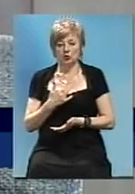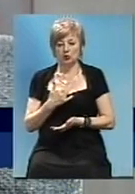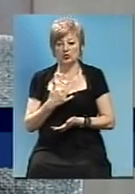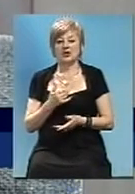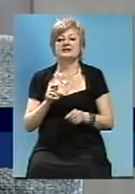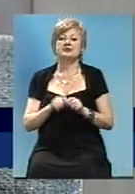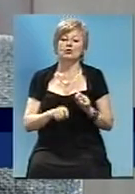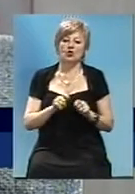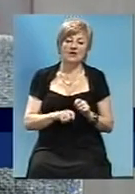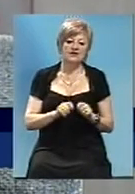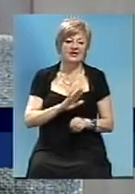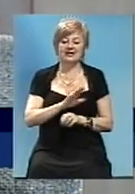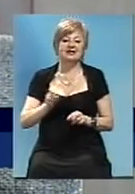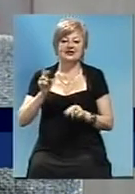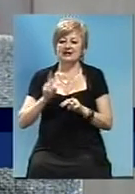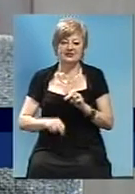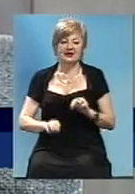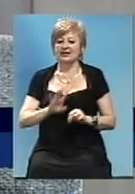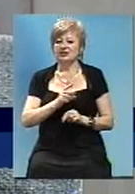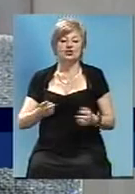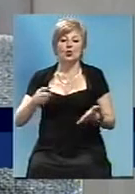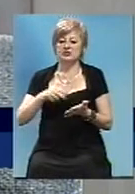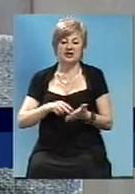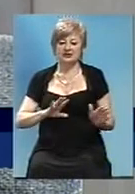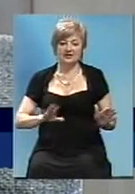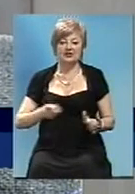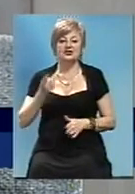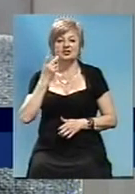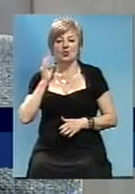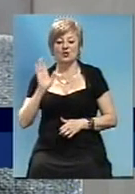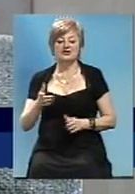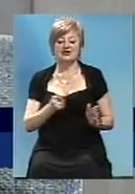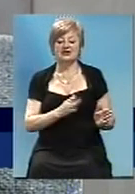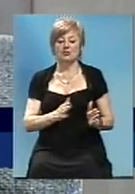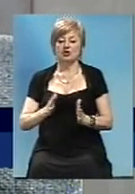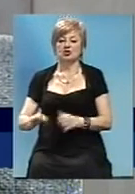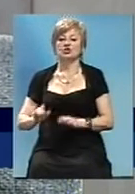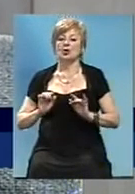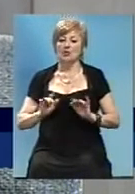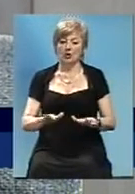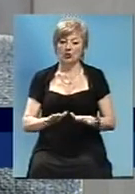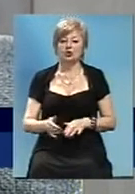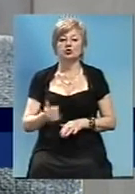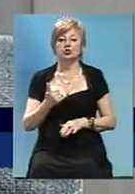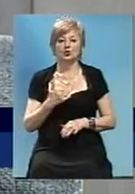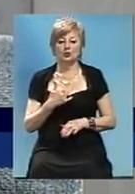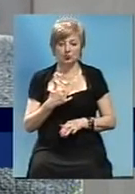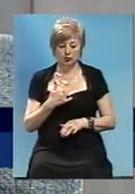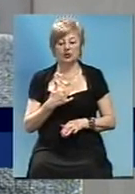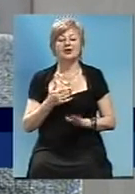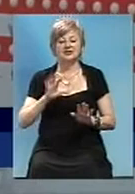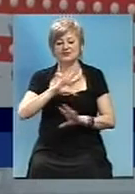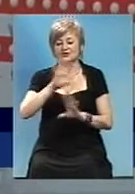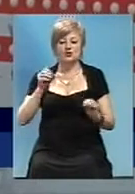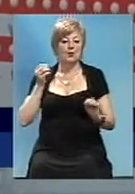проверки і контроли не закінчуються і не зупиняються. Ми постійно в цьому режимі проходимо. Тому у нас достатньо прозрачно